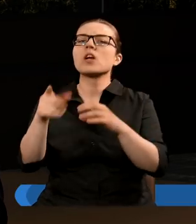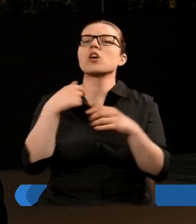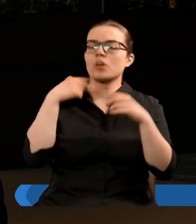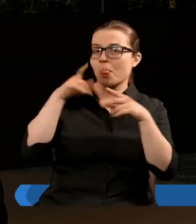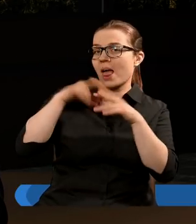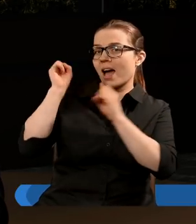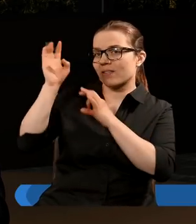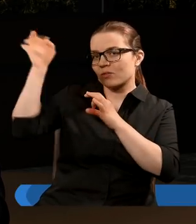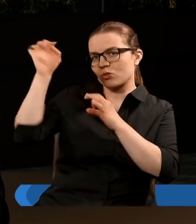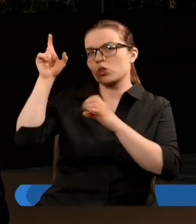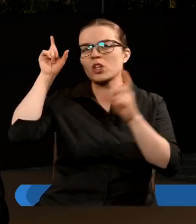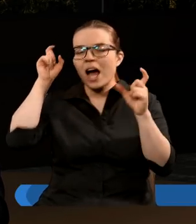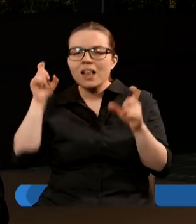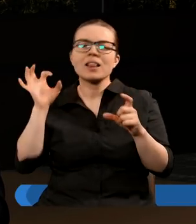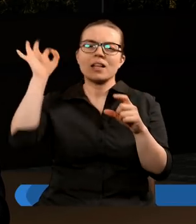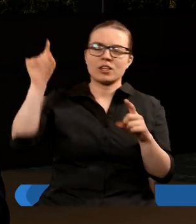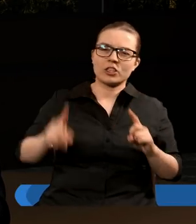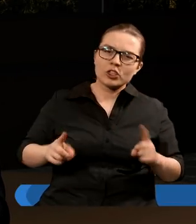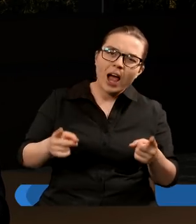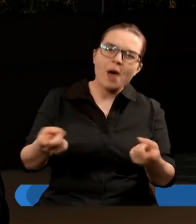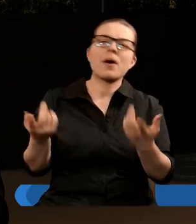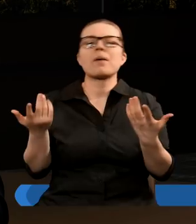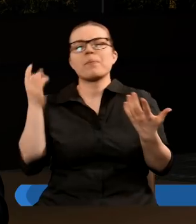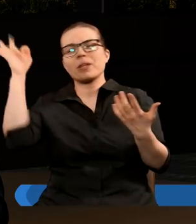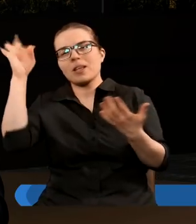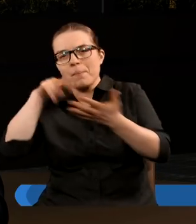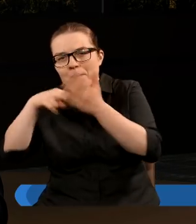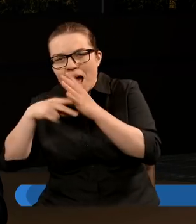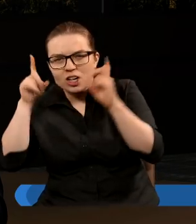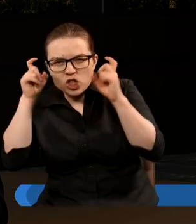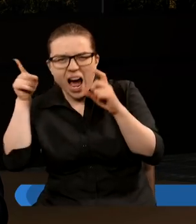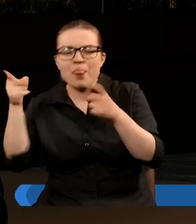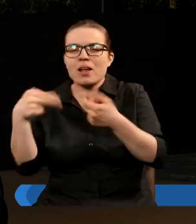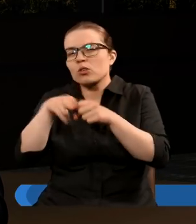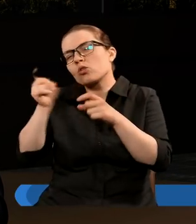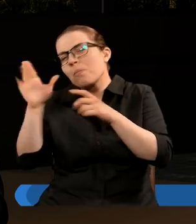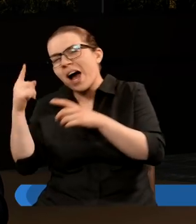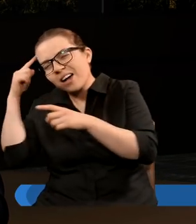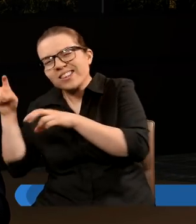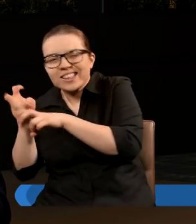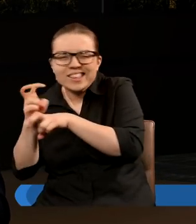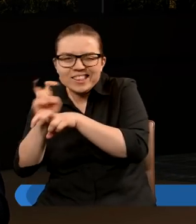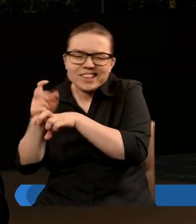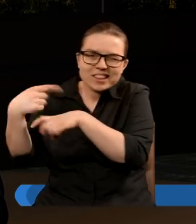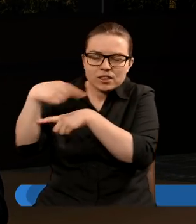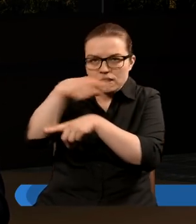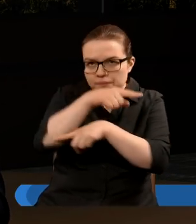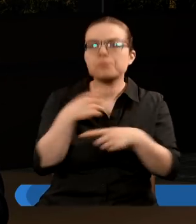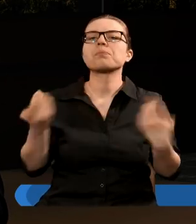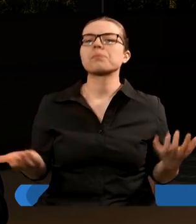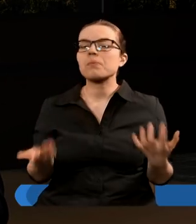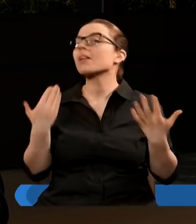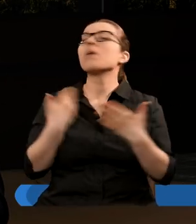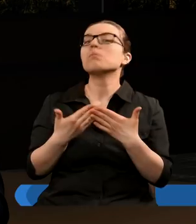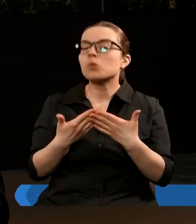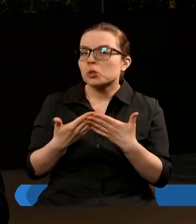szatana, na temat jego działań, na temat jego planów i w ogóle wszystko to jest po to, żebyśmy